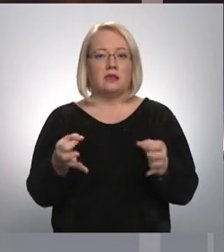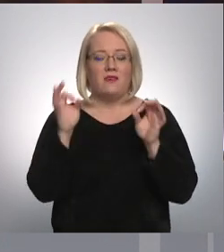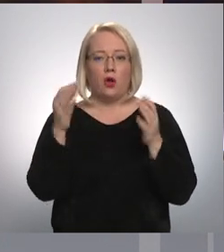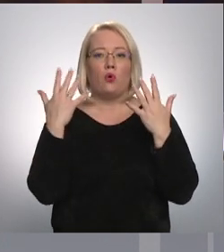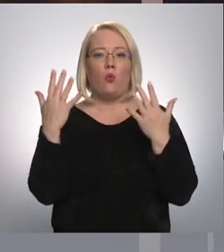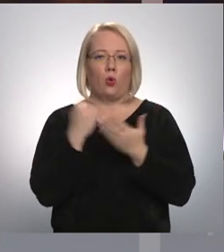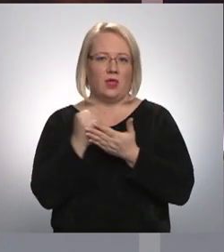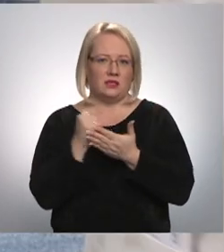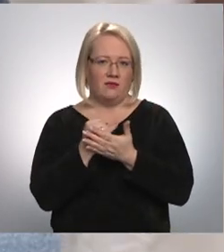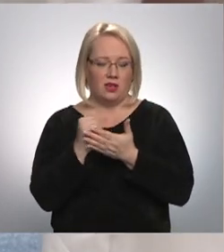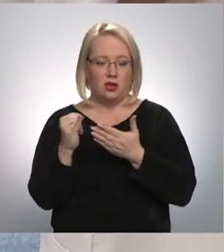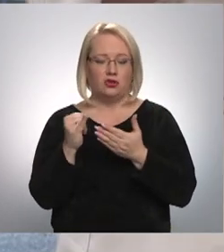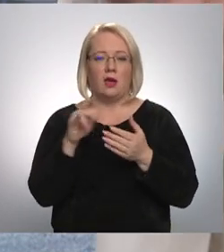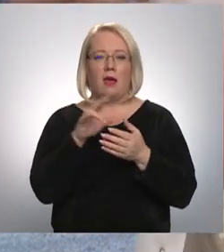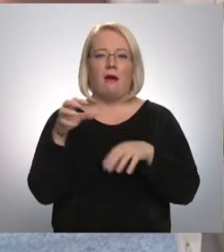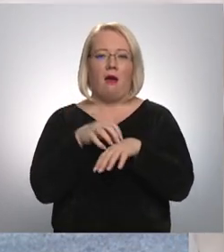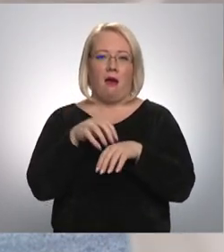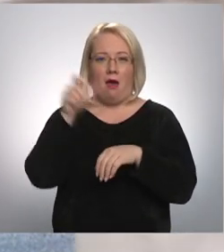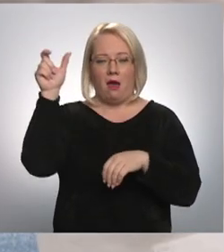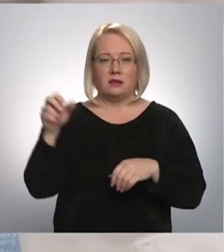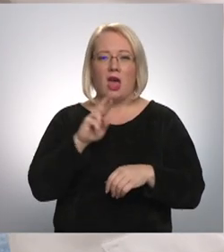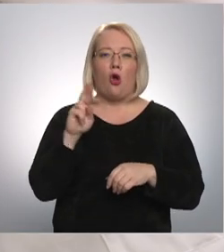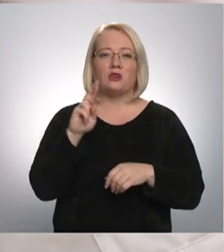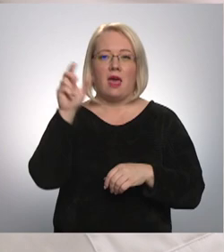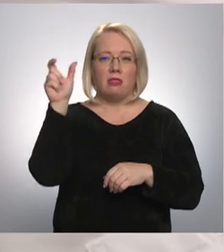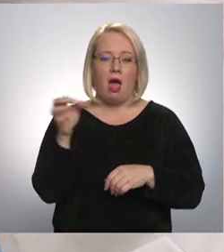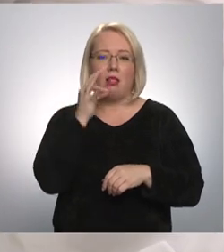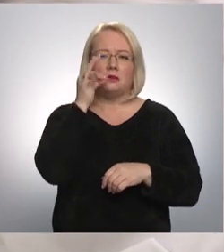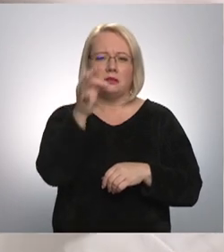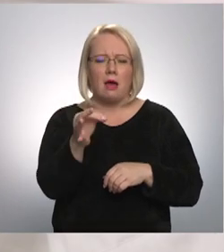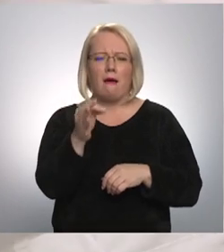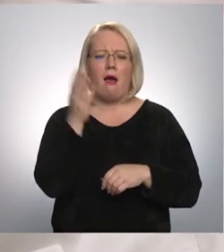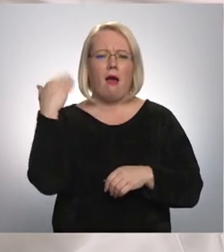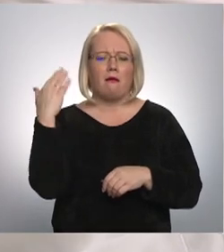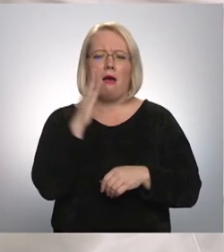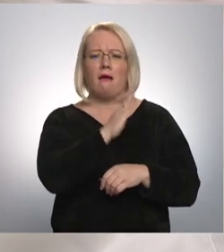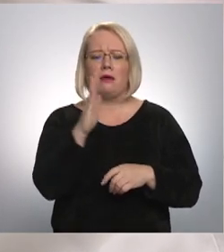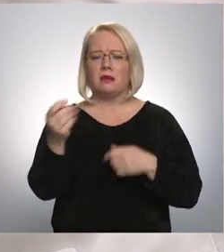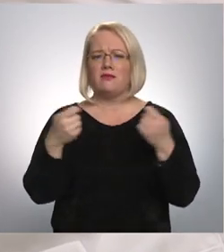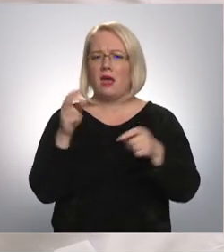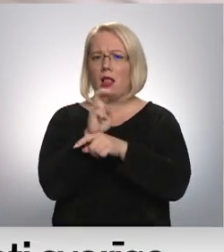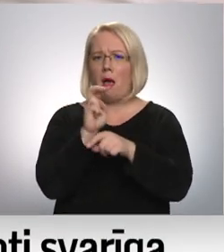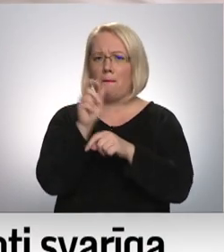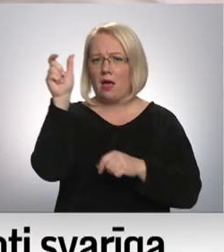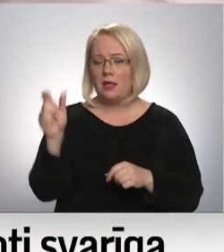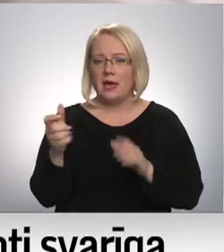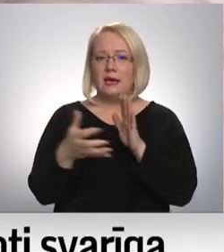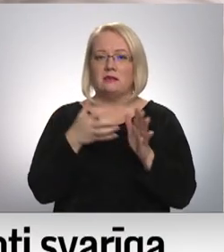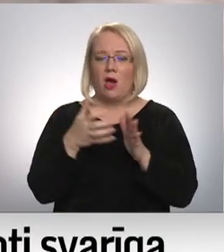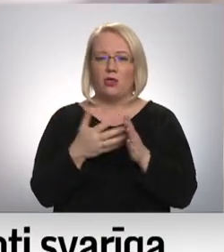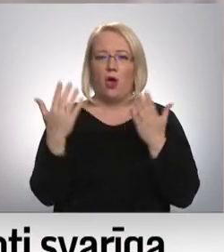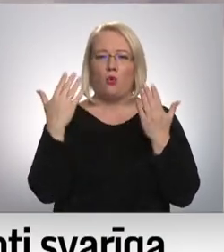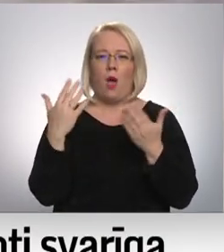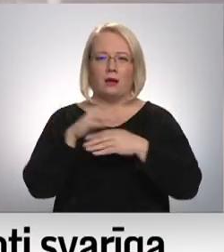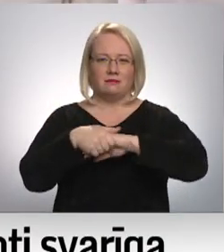dezinficēšanu. Infektoloģi Baiba Rozentāli novērojas, ka agrāk katrs veikalu apmeklētājs izmantoja roku dezinfekcijas iekārtu,